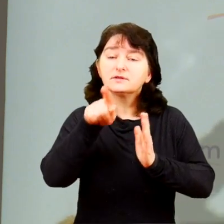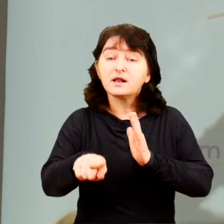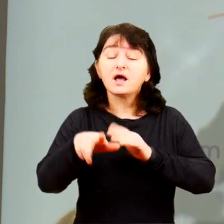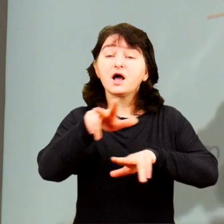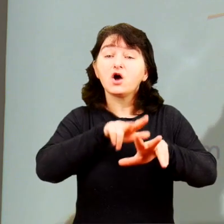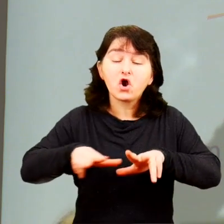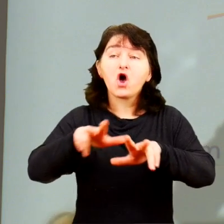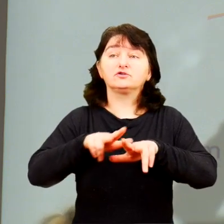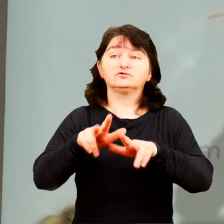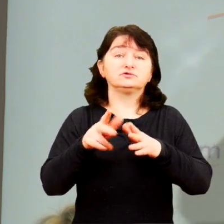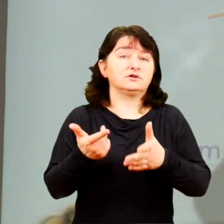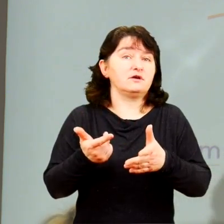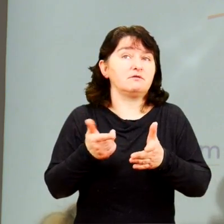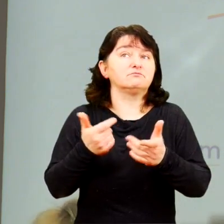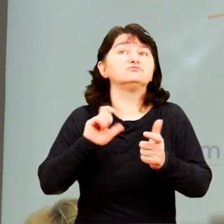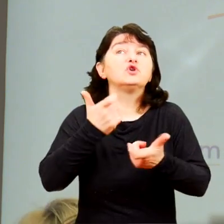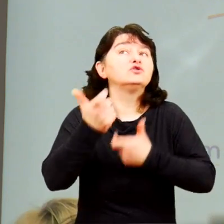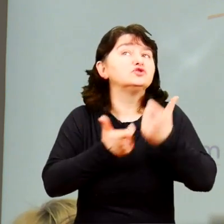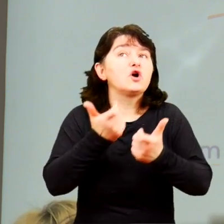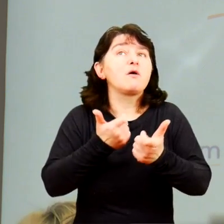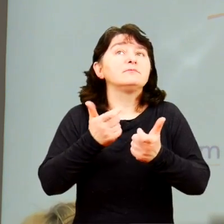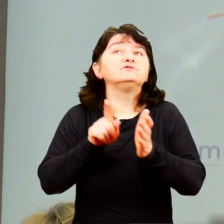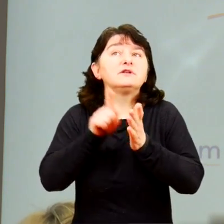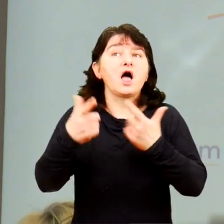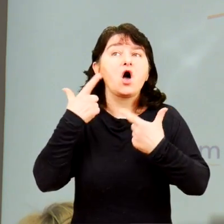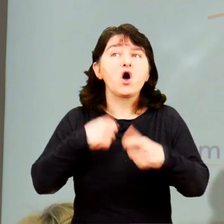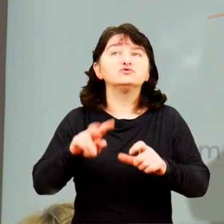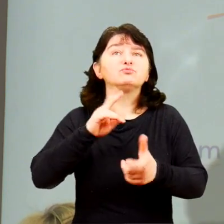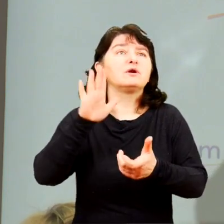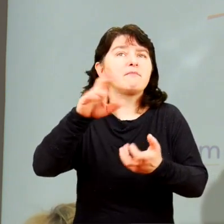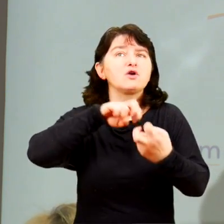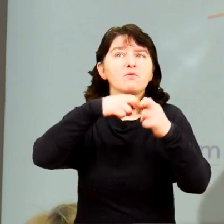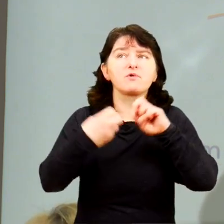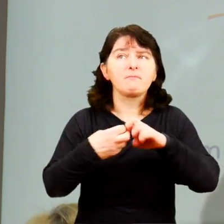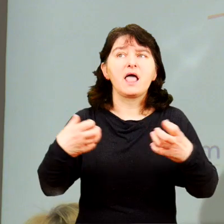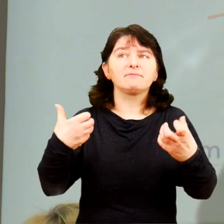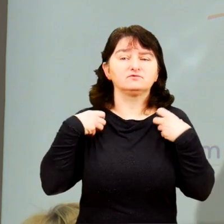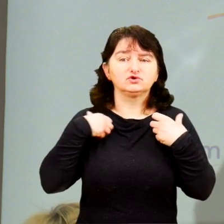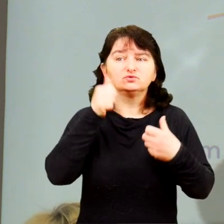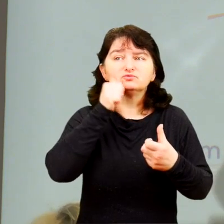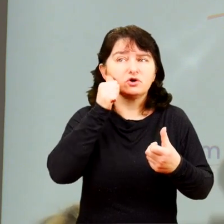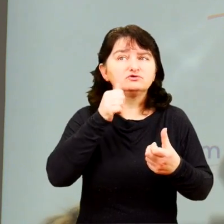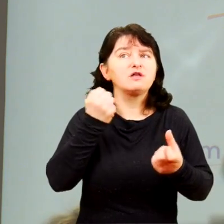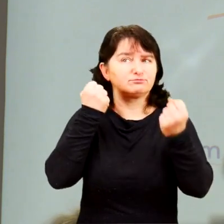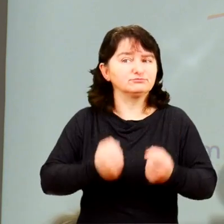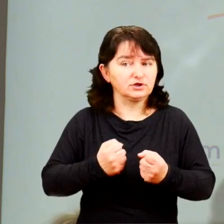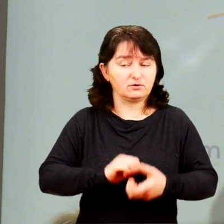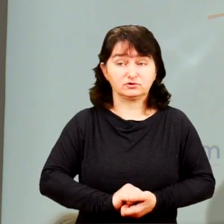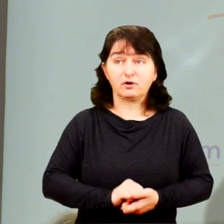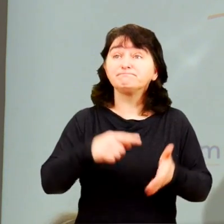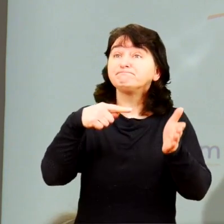dla rodzin, dla osób, które borykają się ze swoją codziennością, nie najłatwiejszą,